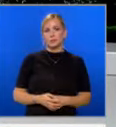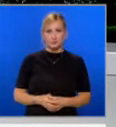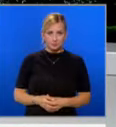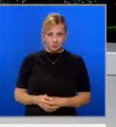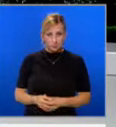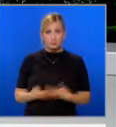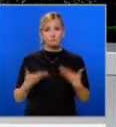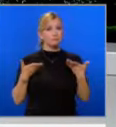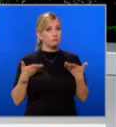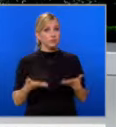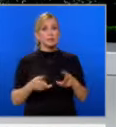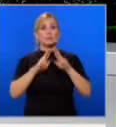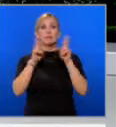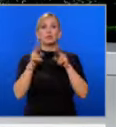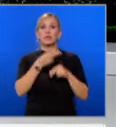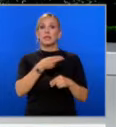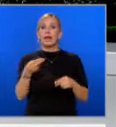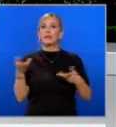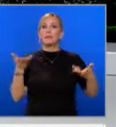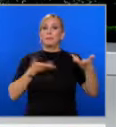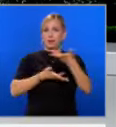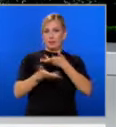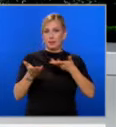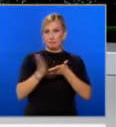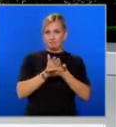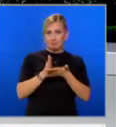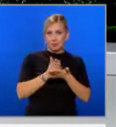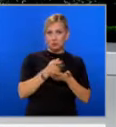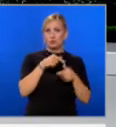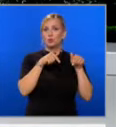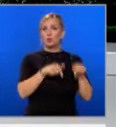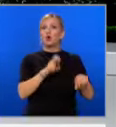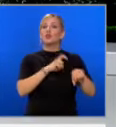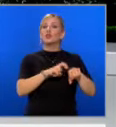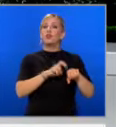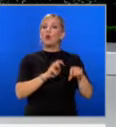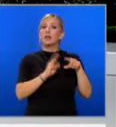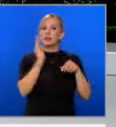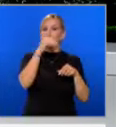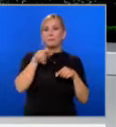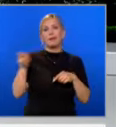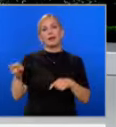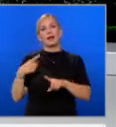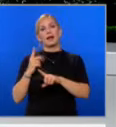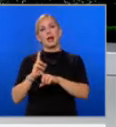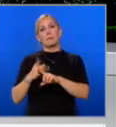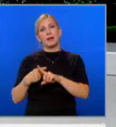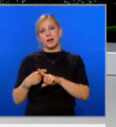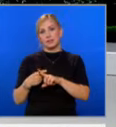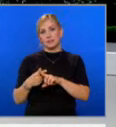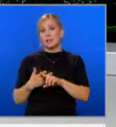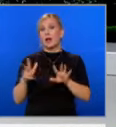Сега към водещата международна тема. Дебатът между кандидатите за президента Доналд Тръмп и Камала Харис. Осем